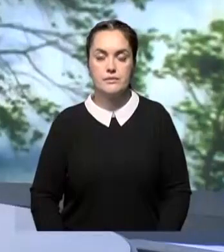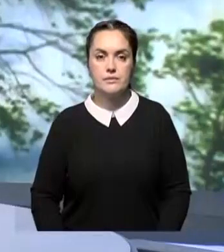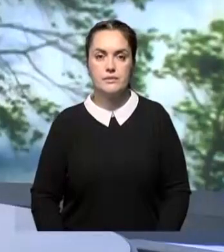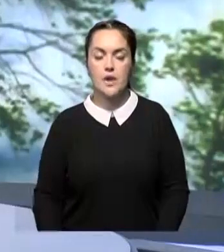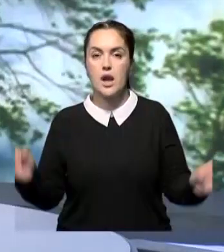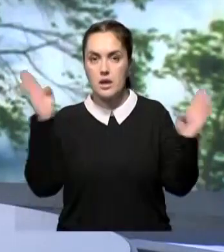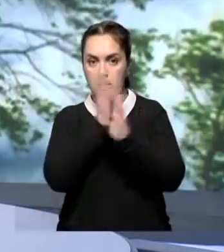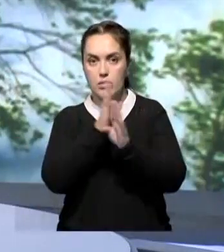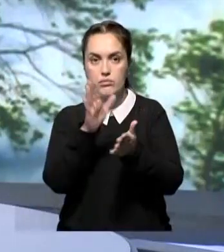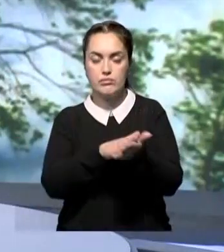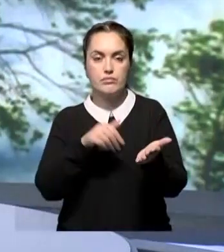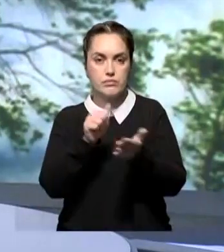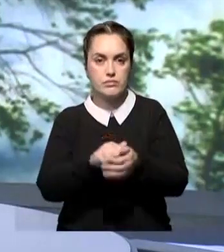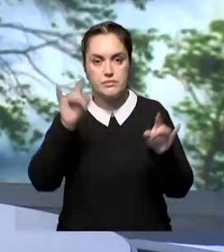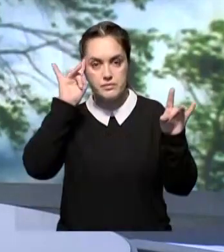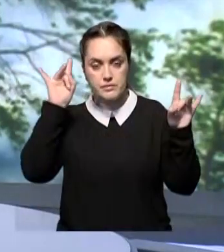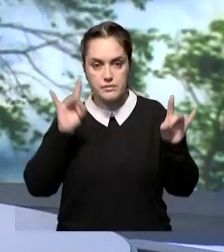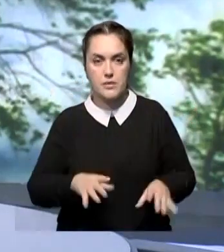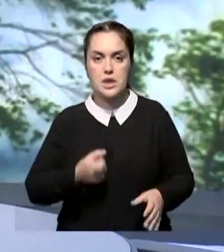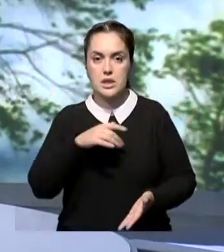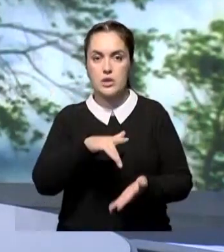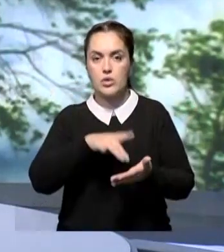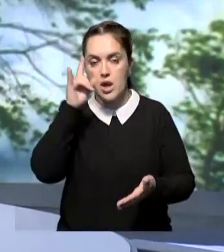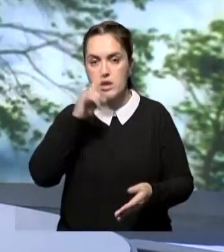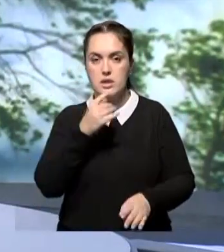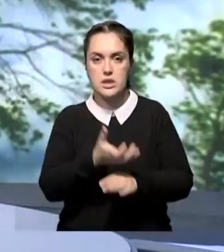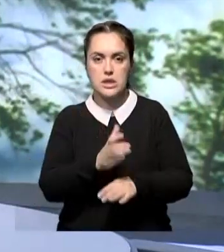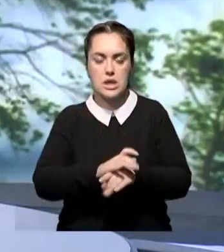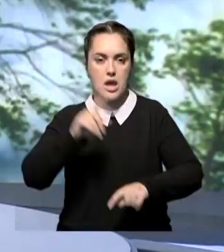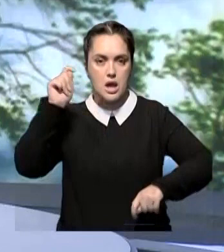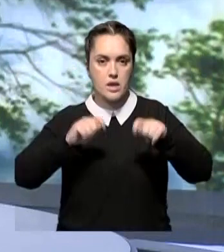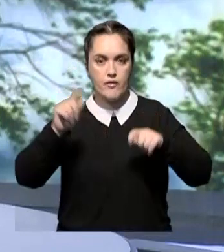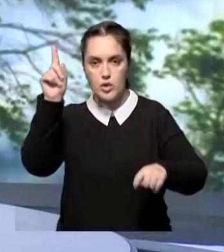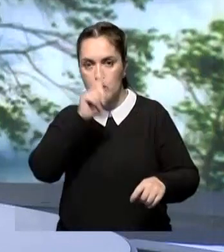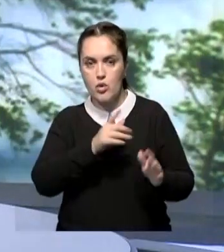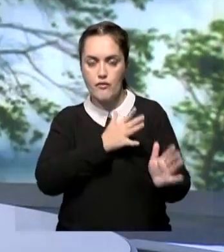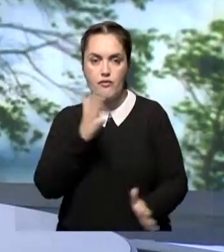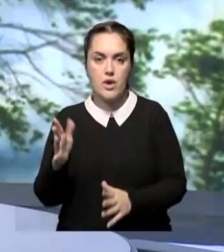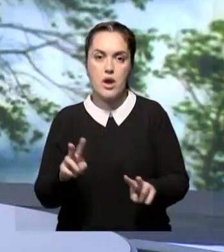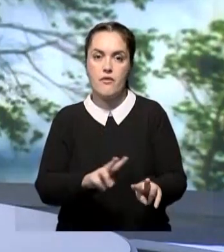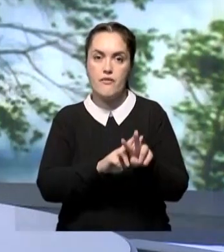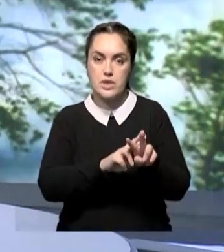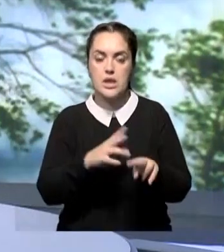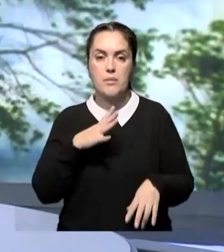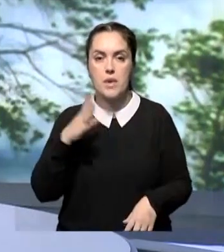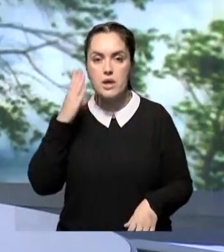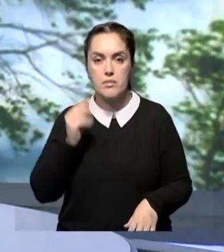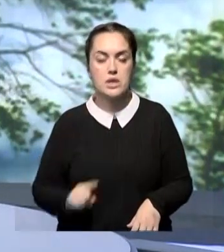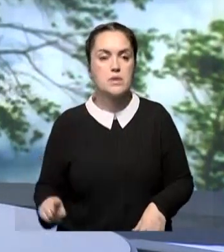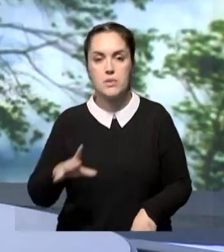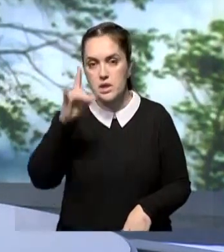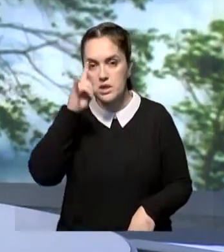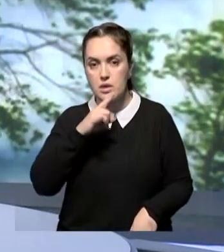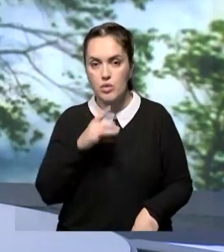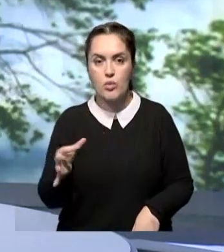Непогода обрушилась сразу на несколько городов Казахстана. Сильный ливень с грозами и порывами ветра прошел в Астане и в Алматы.